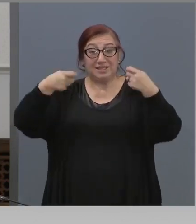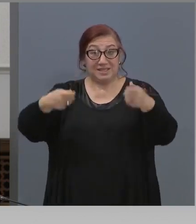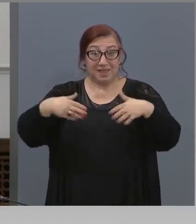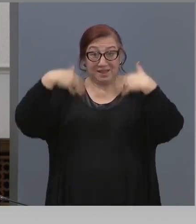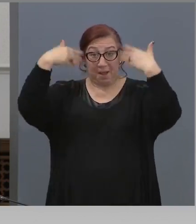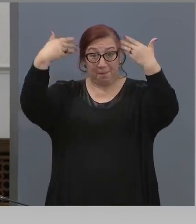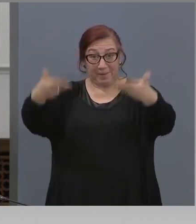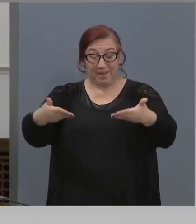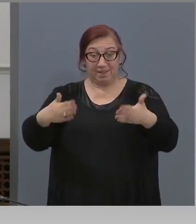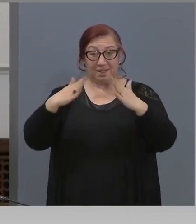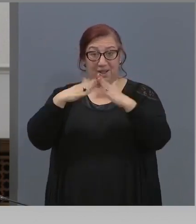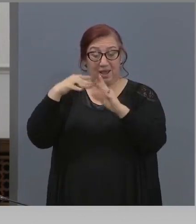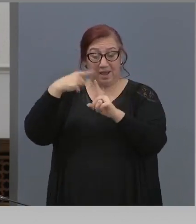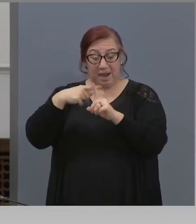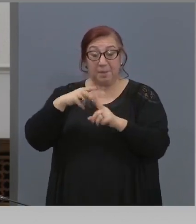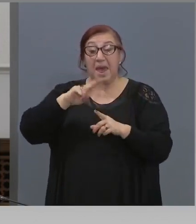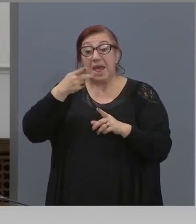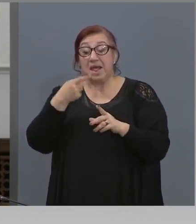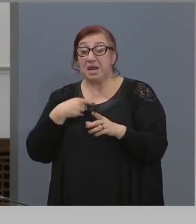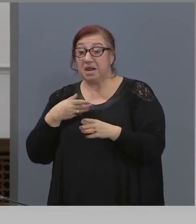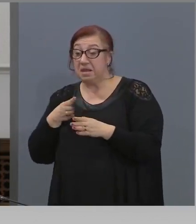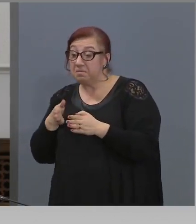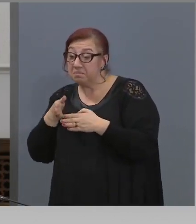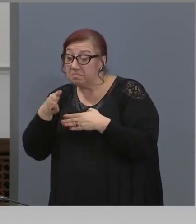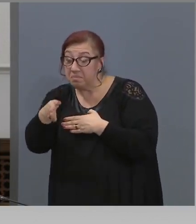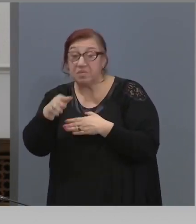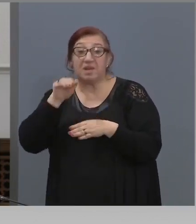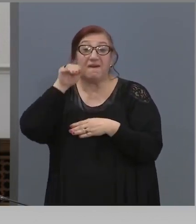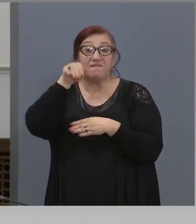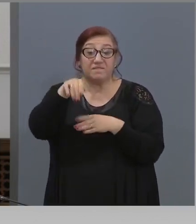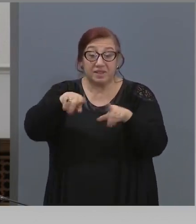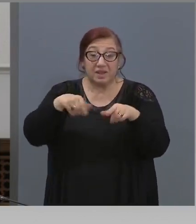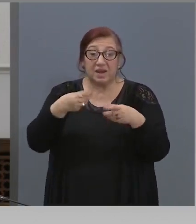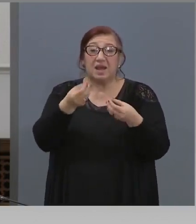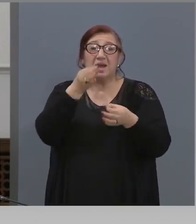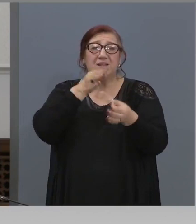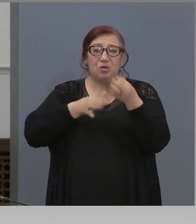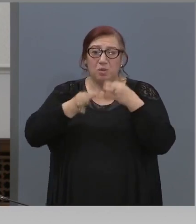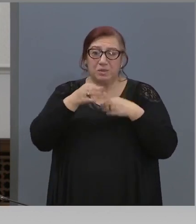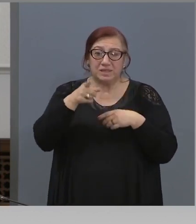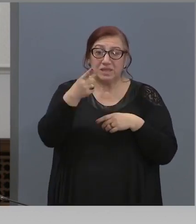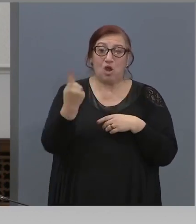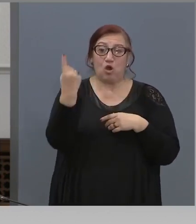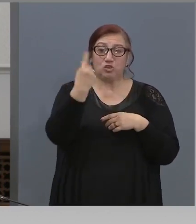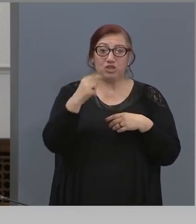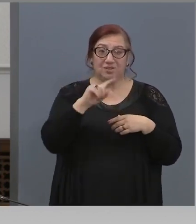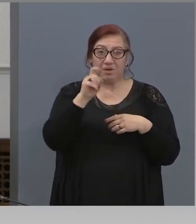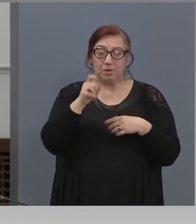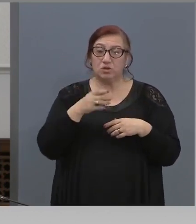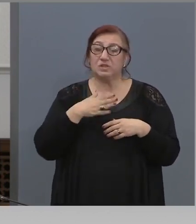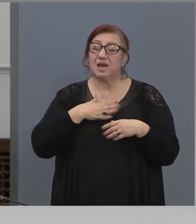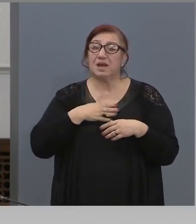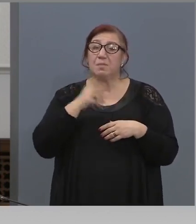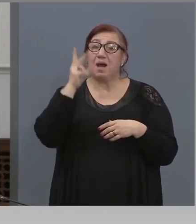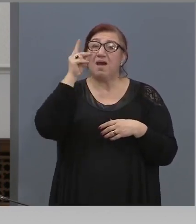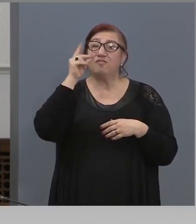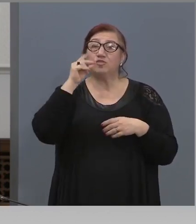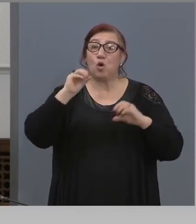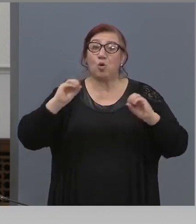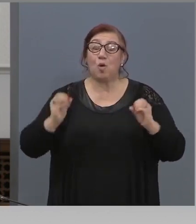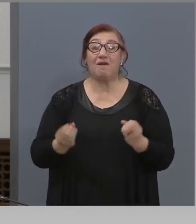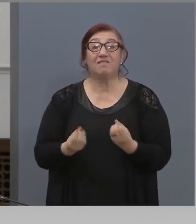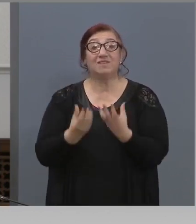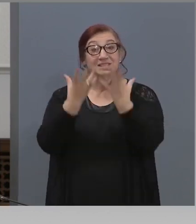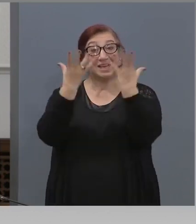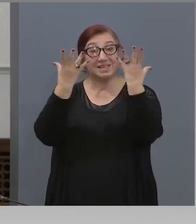бъде вътре? По какъв ред това ще стане? Само ако мога да добавя за второ възкресение, също е голям